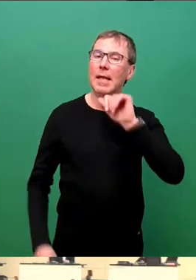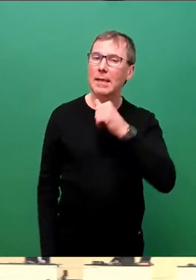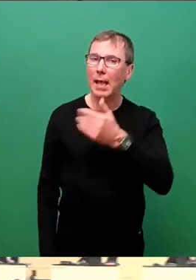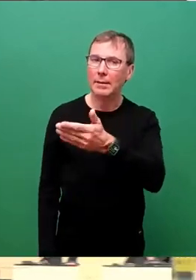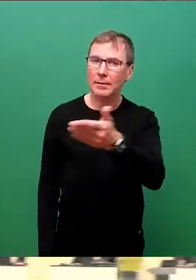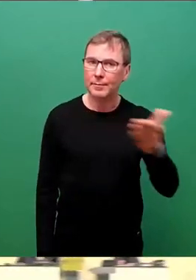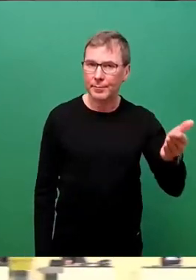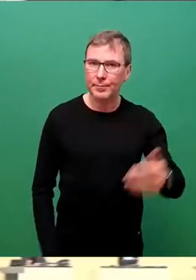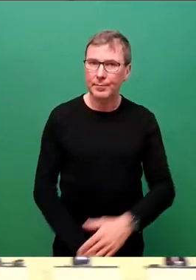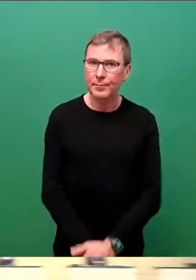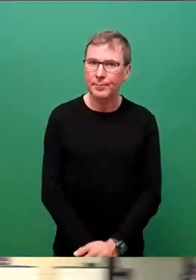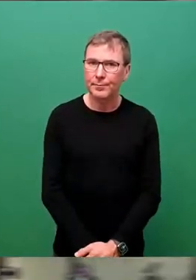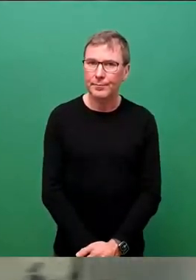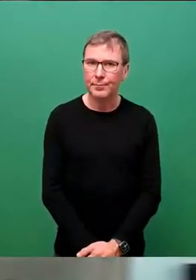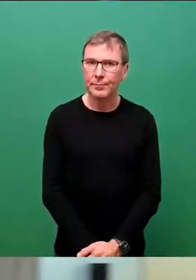Gegenstimmen?